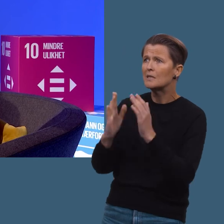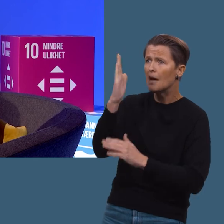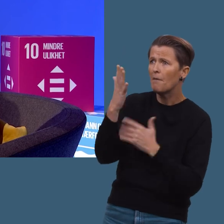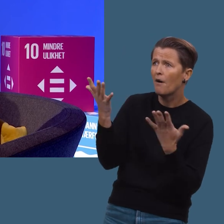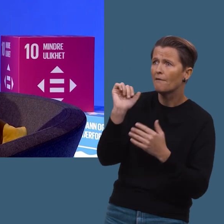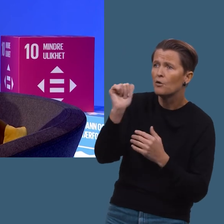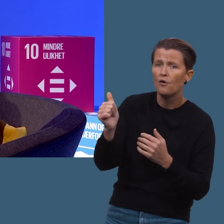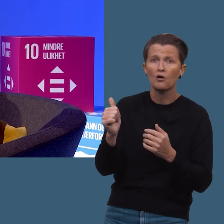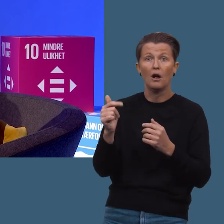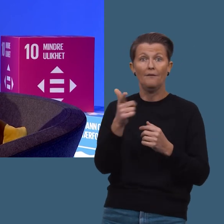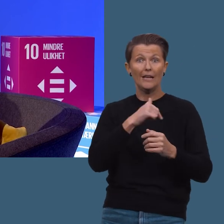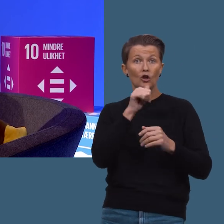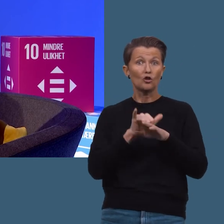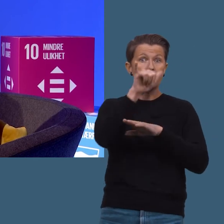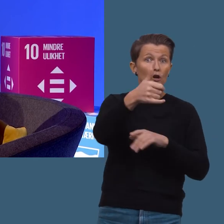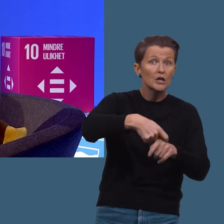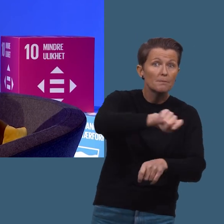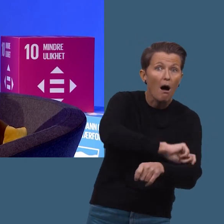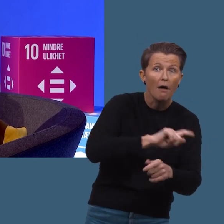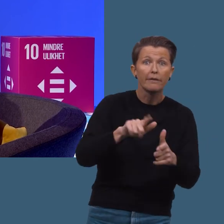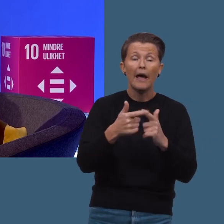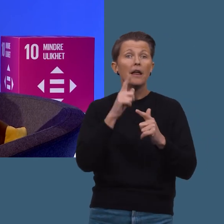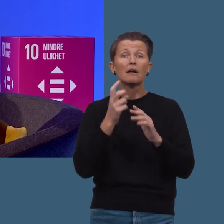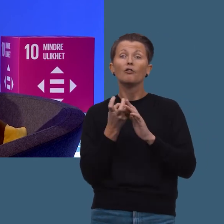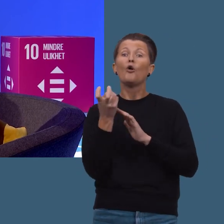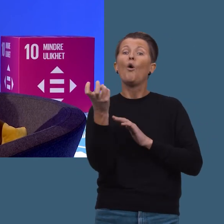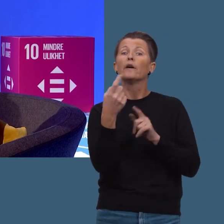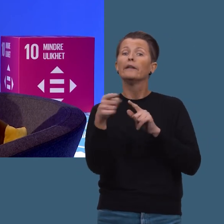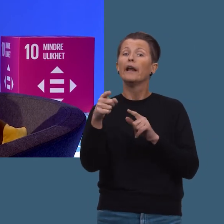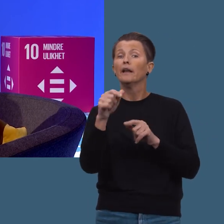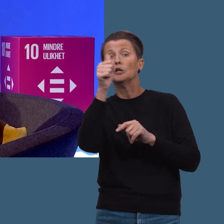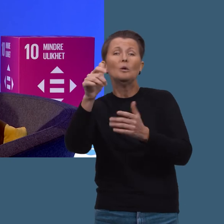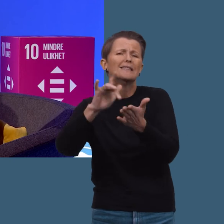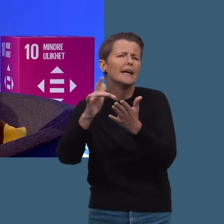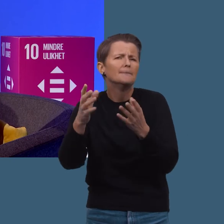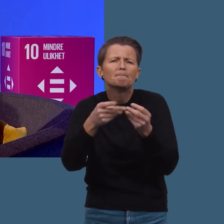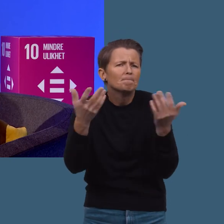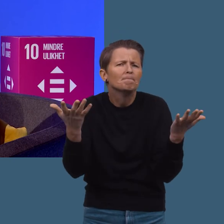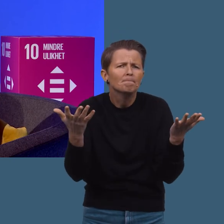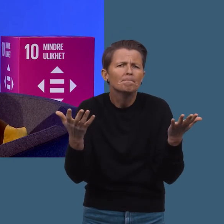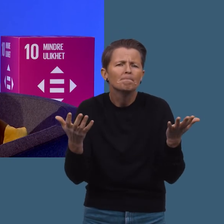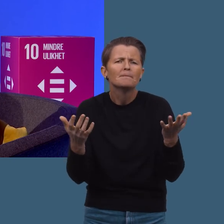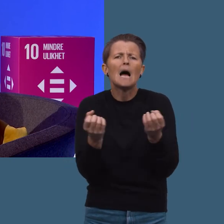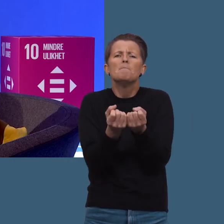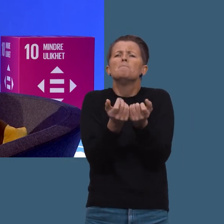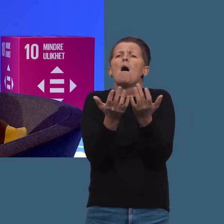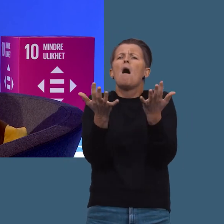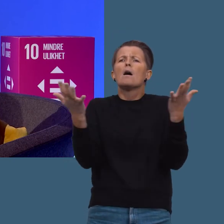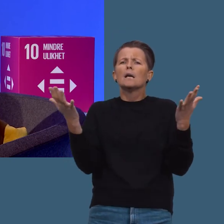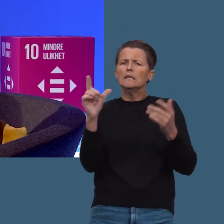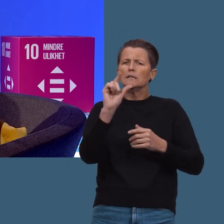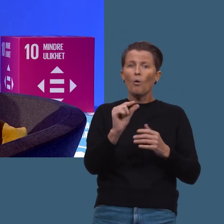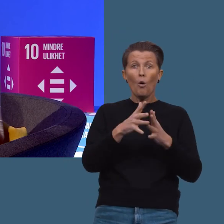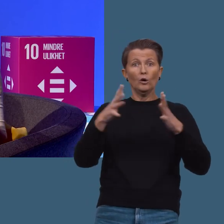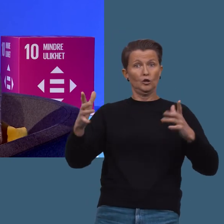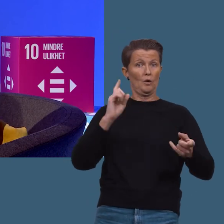Hvorfor det? Må vi ta flyreise til Spania, eller kan vi heller ta en togtur til et eller annet kult sted? Det er